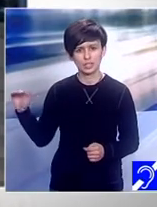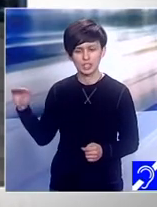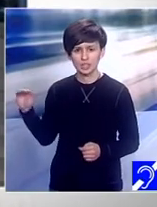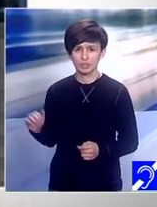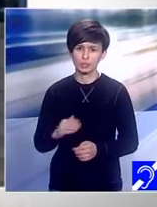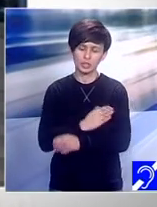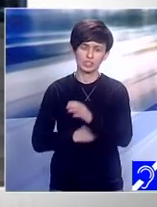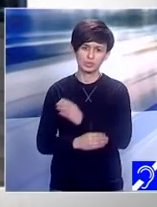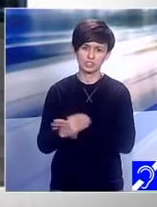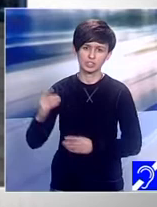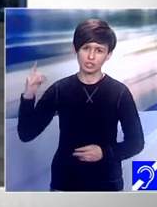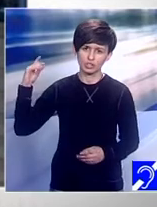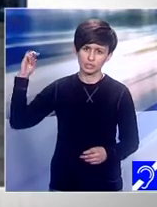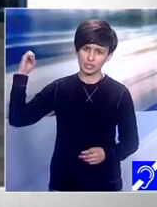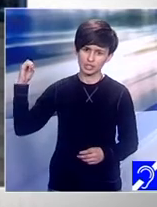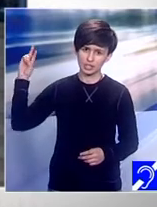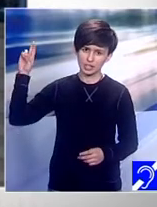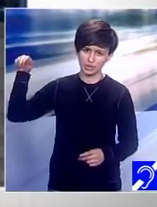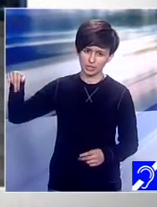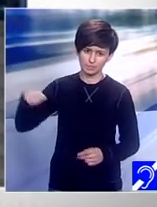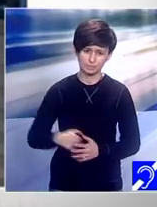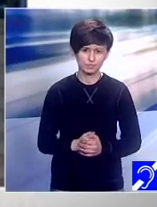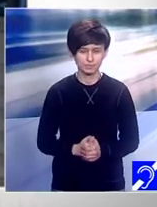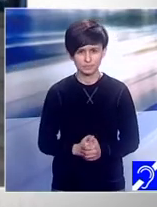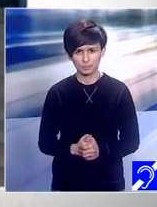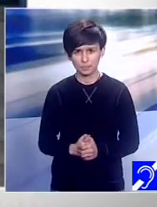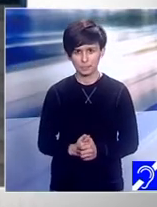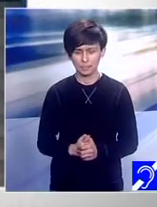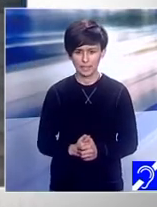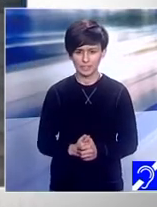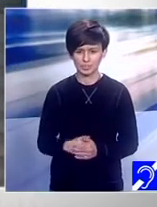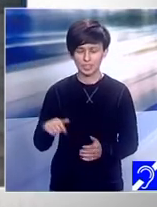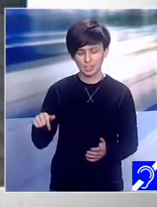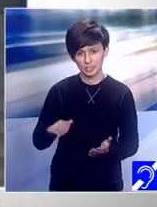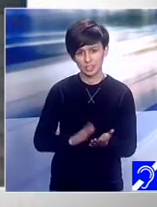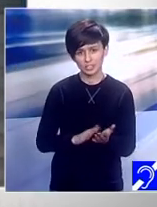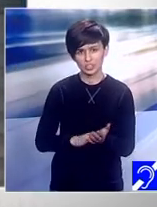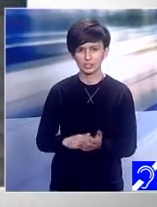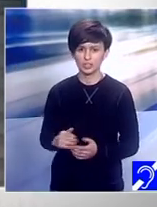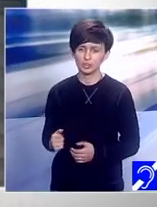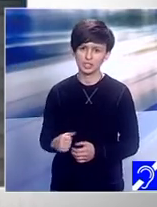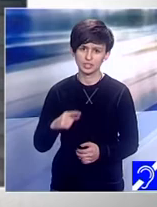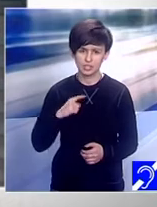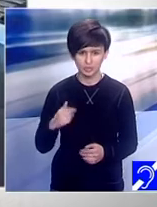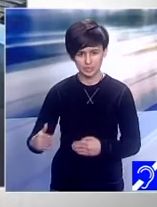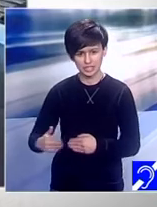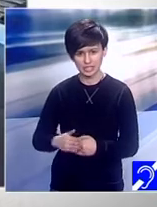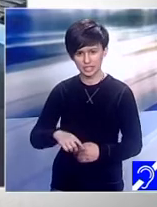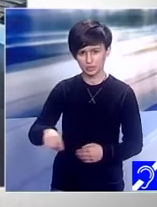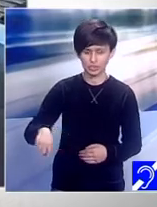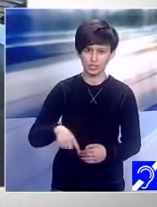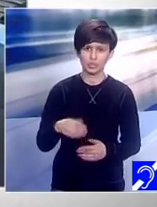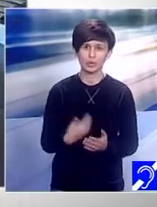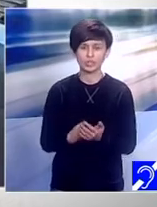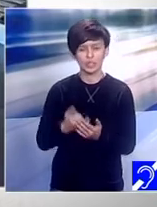foarte multă încredere. De asta sunteți voi astăzi și din acest motiv sunteți voi astăzi alături de noi în platoul emisiunii Fără Prejdecăți, pentru că e o